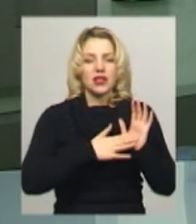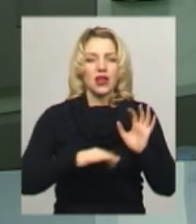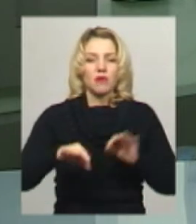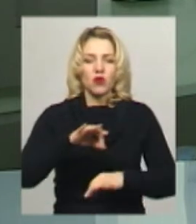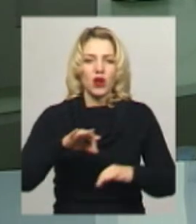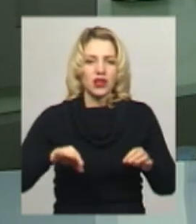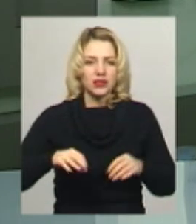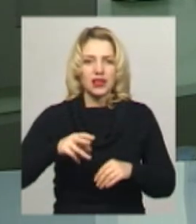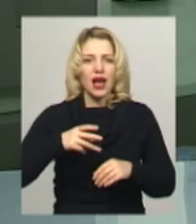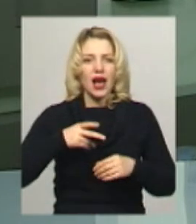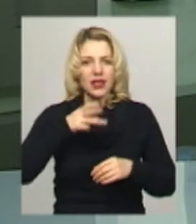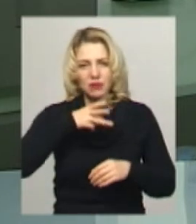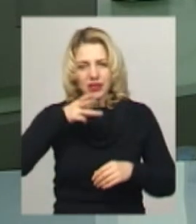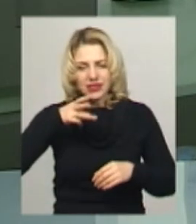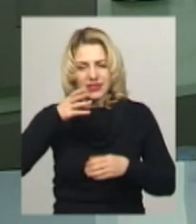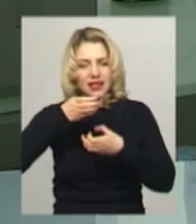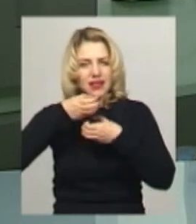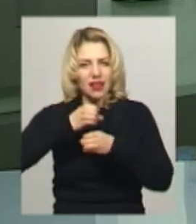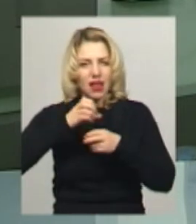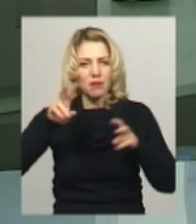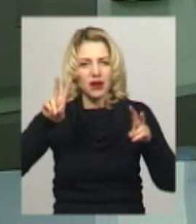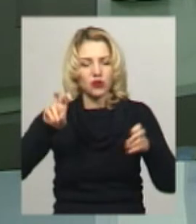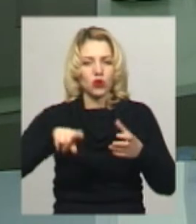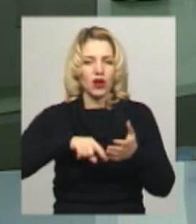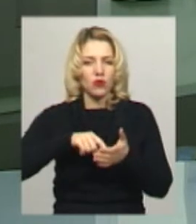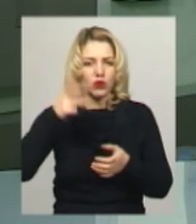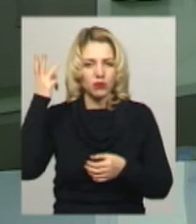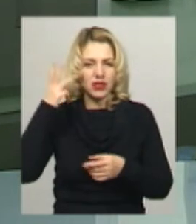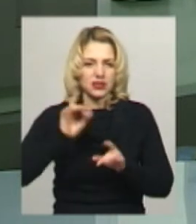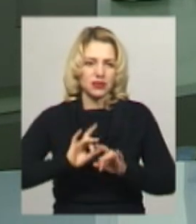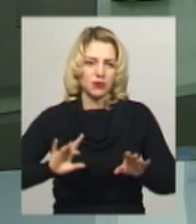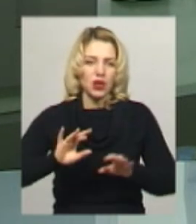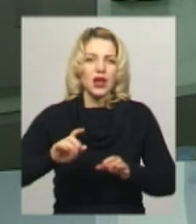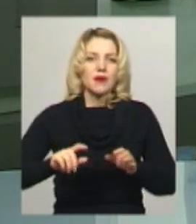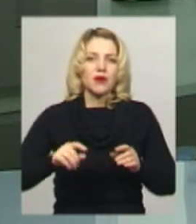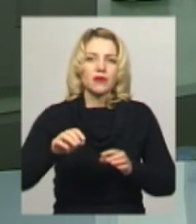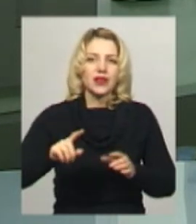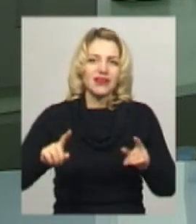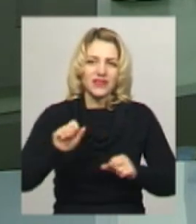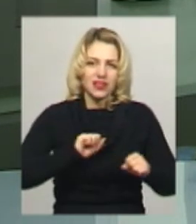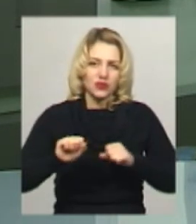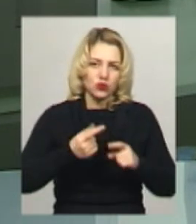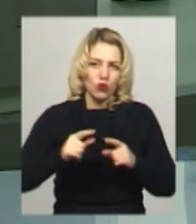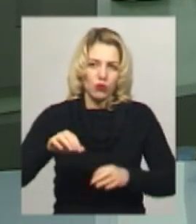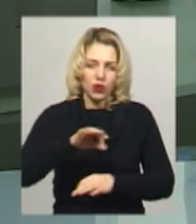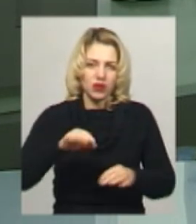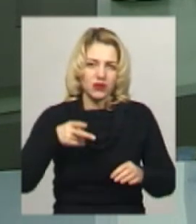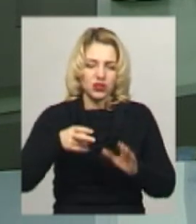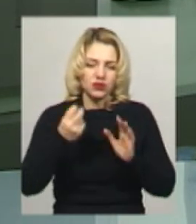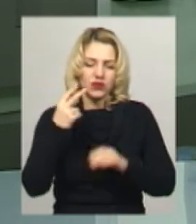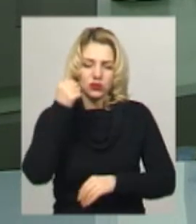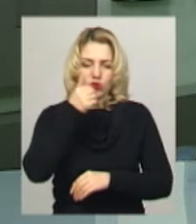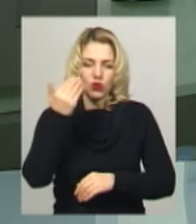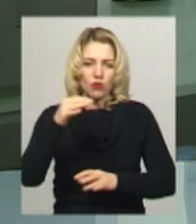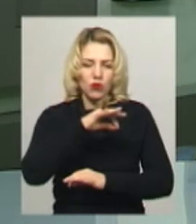«Анімаційна лабораторія». У Хмельницькому про це розповідає керівник проєкту Вадим Подзігун. У 2018 році його проєкт став